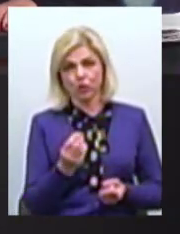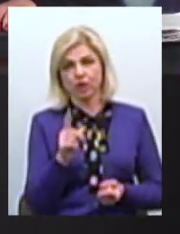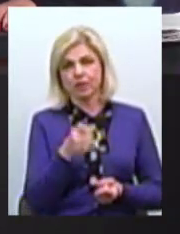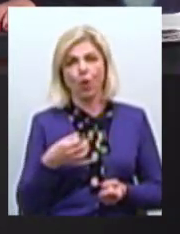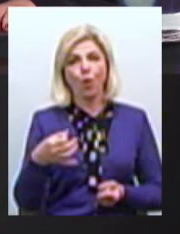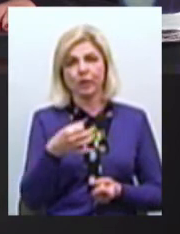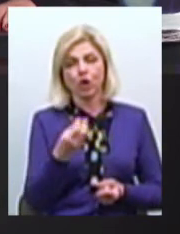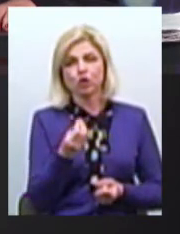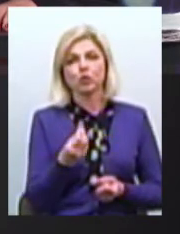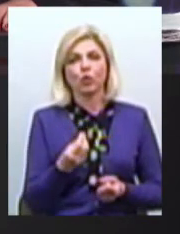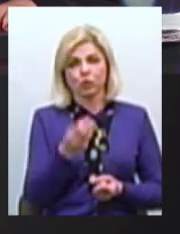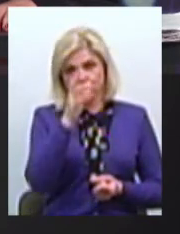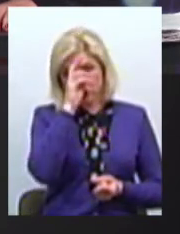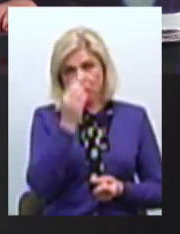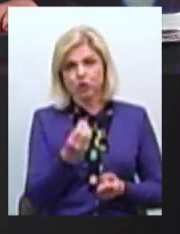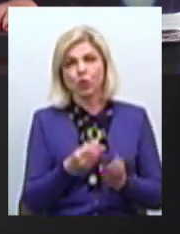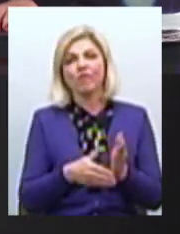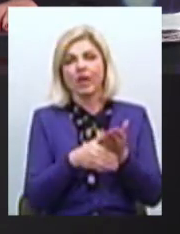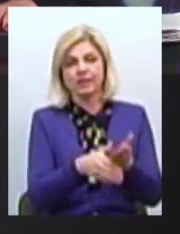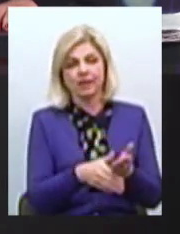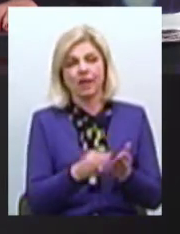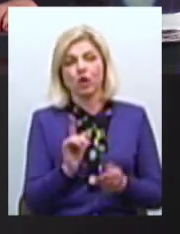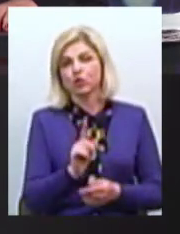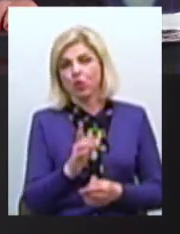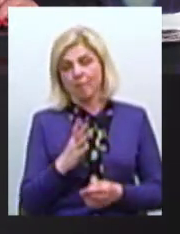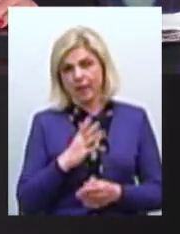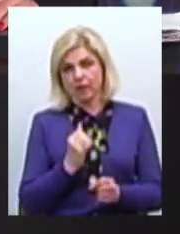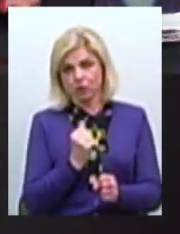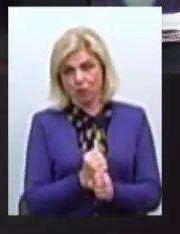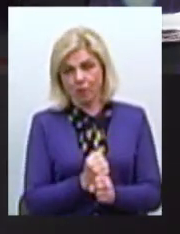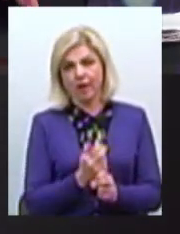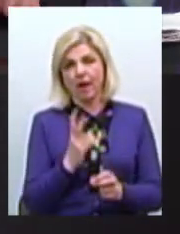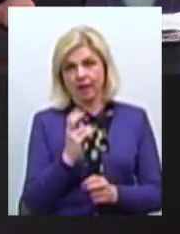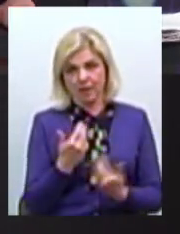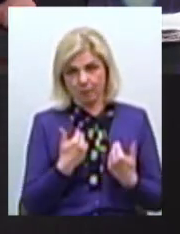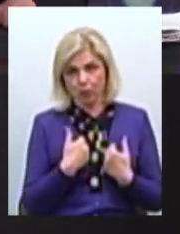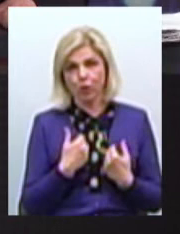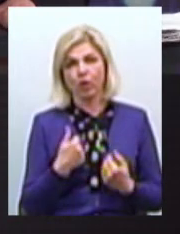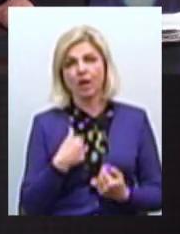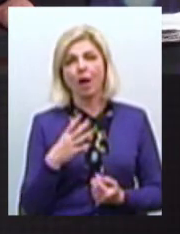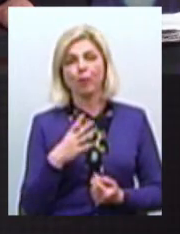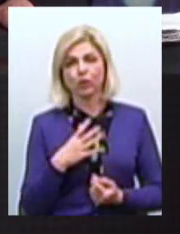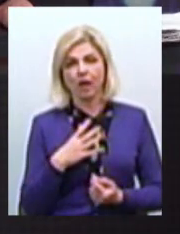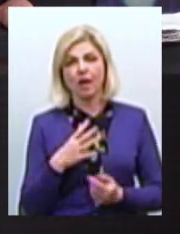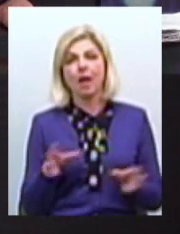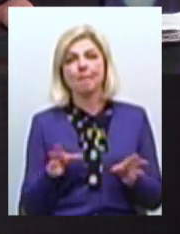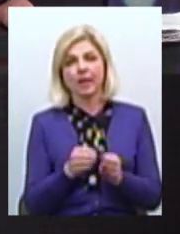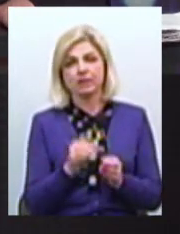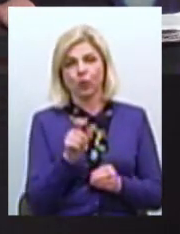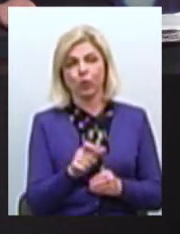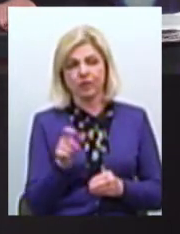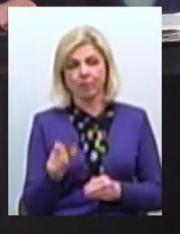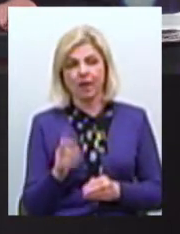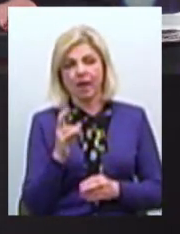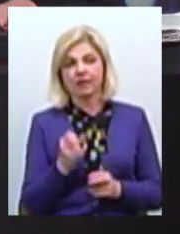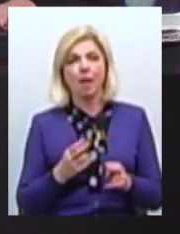державної субвенції І те, що було зроблено саме мною Я була разом з людьми на